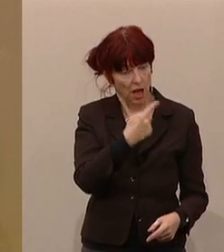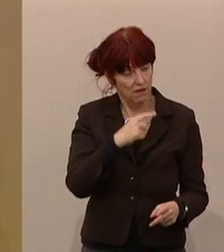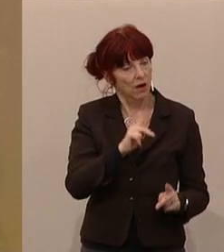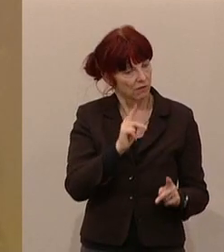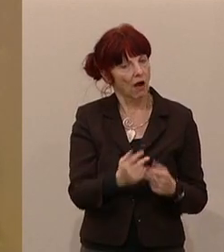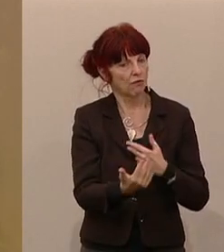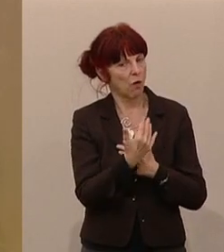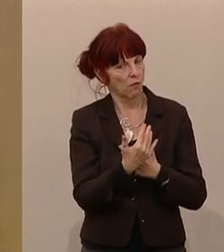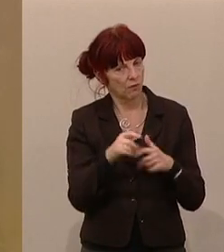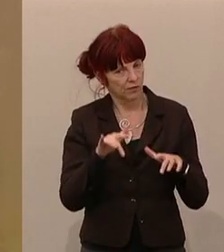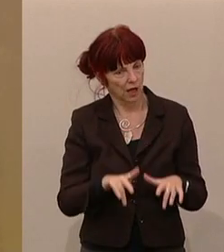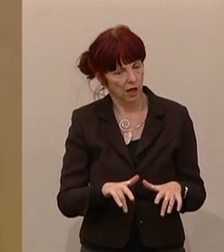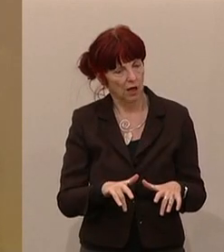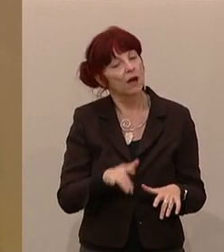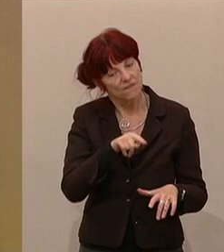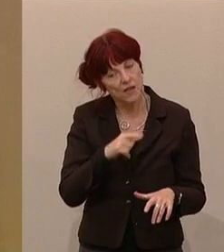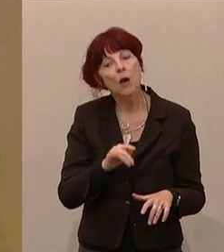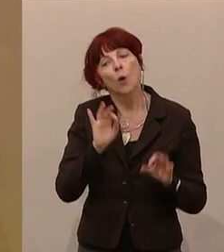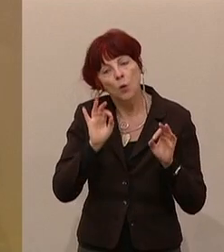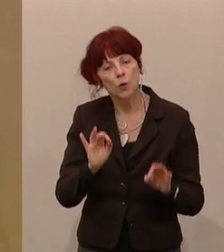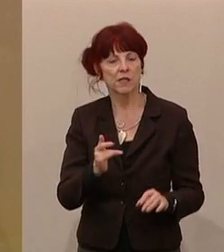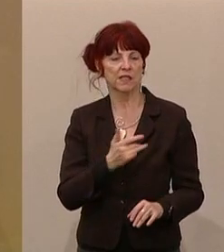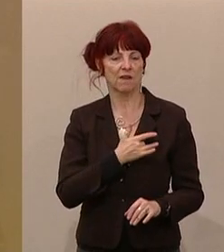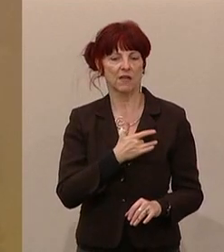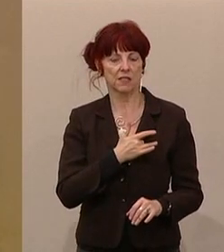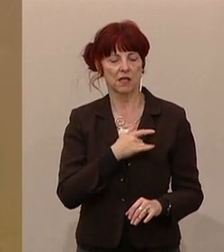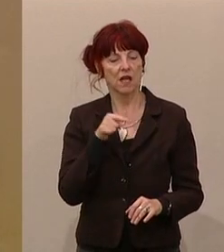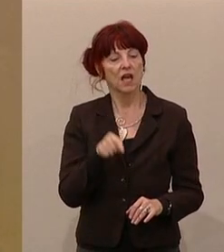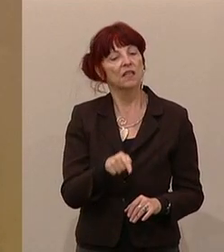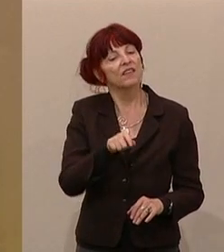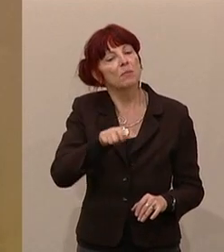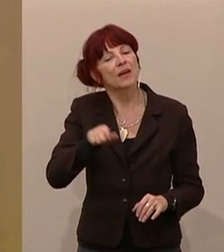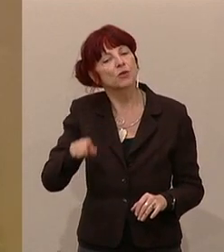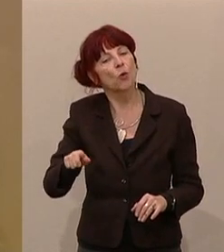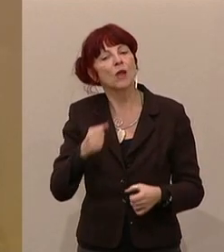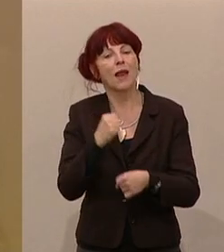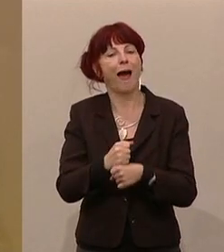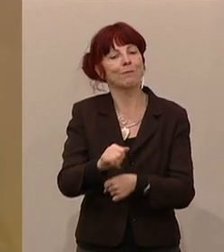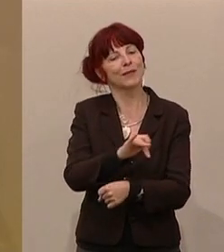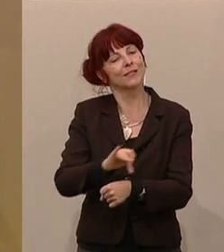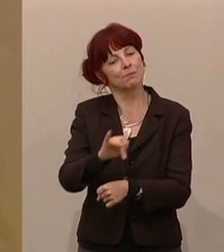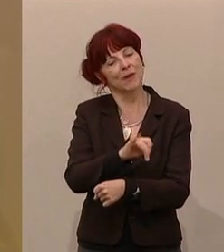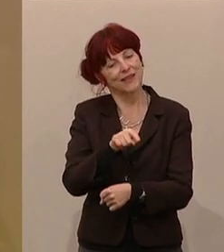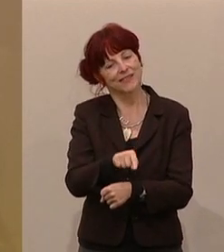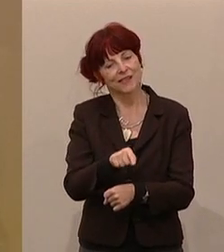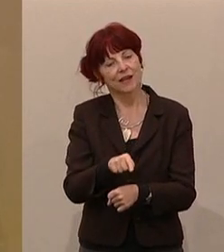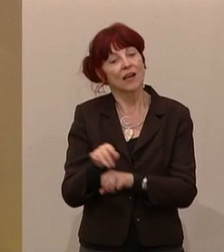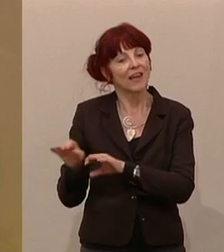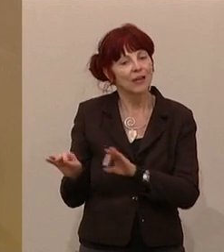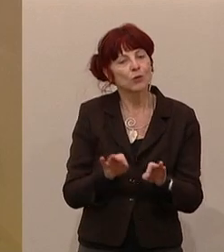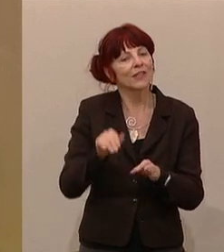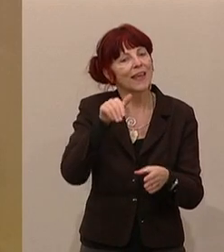weil wir auch auf unsere Arbeitnehmer schauen dabei, die in dieser Industrie ihre Arbeitsplätze haben, die von dort ihr Geld bekommen.